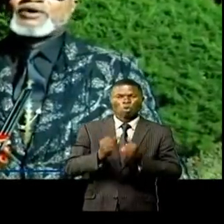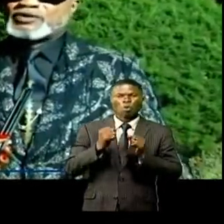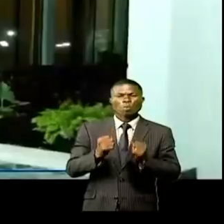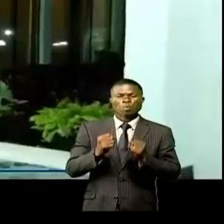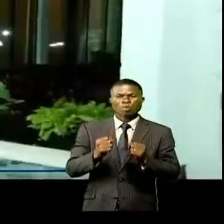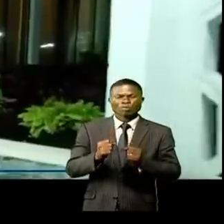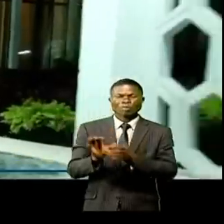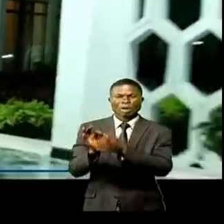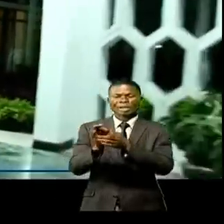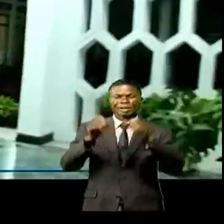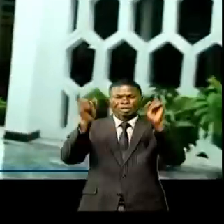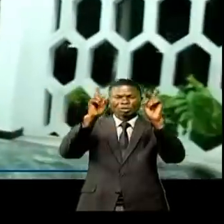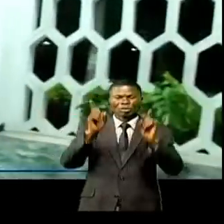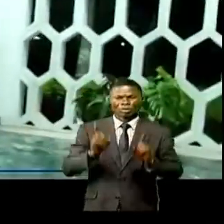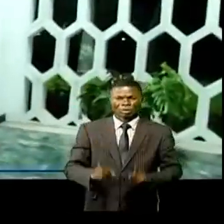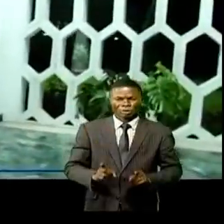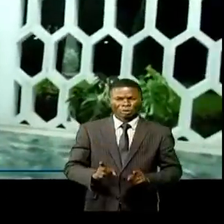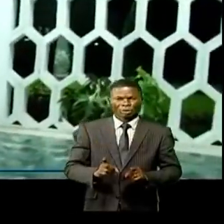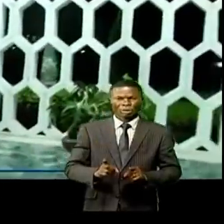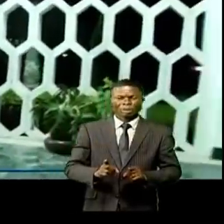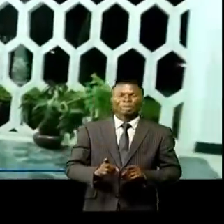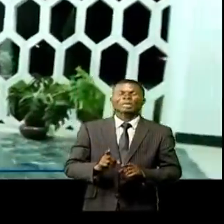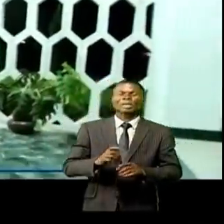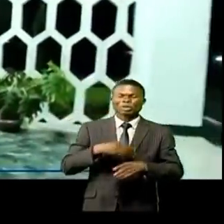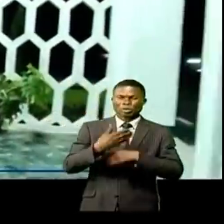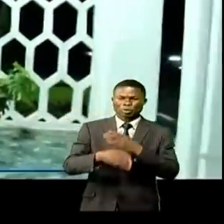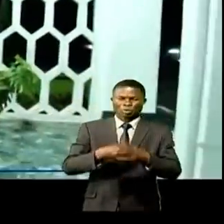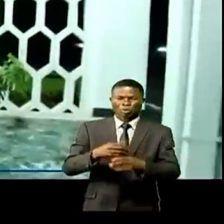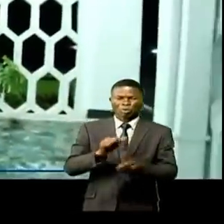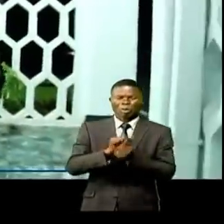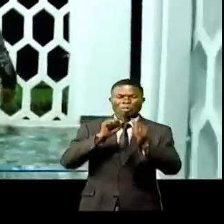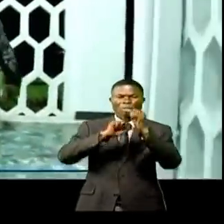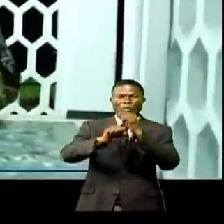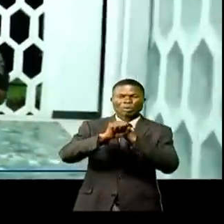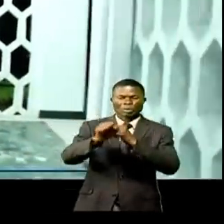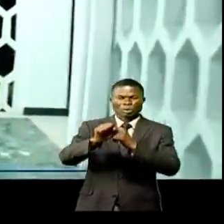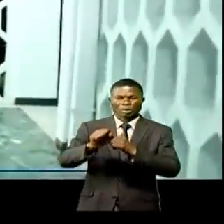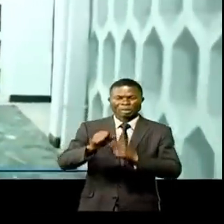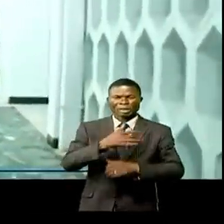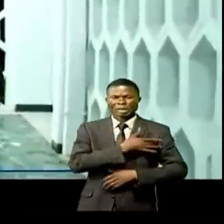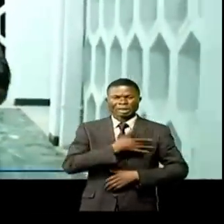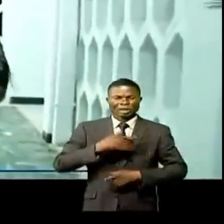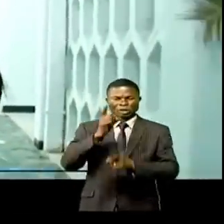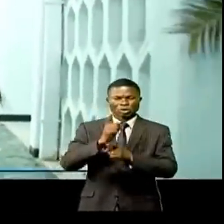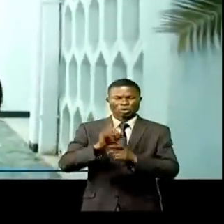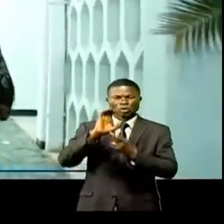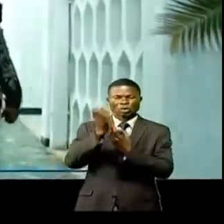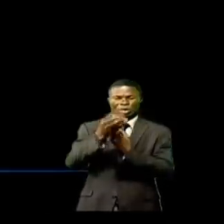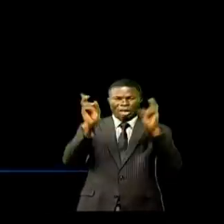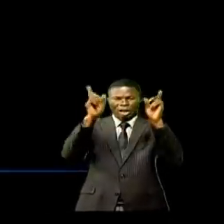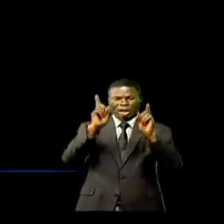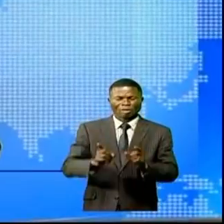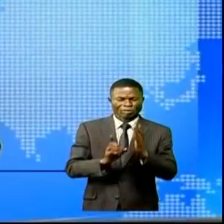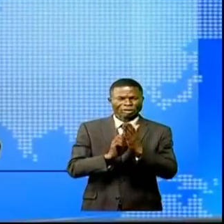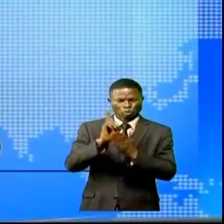africaine. Acquis qui gravite autour de la promotion de l'identité culturelle africaine.